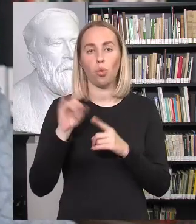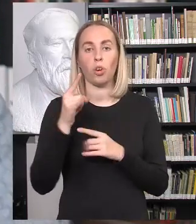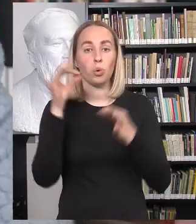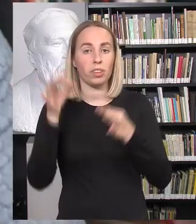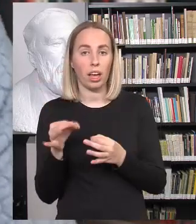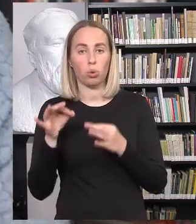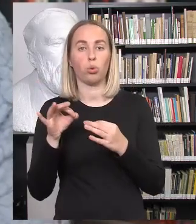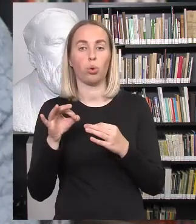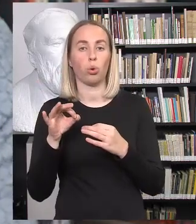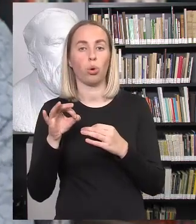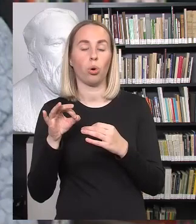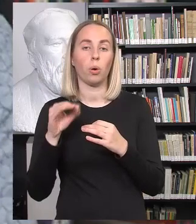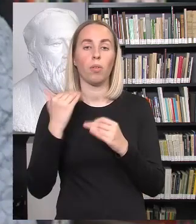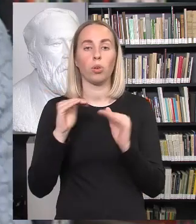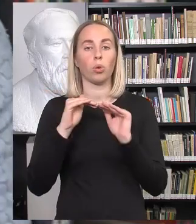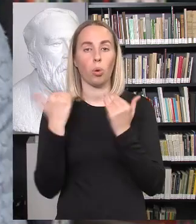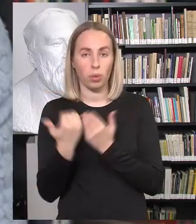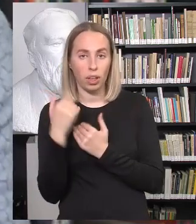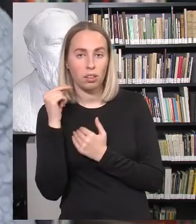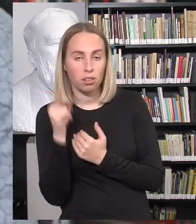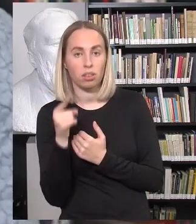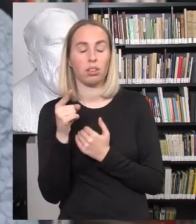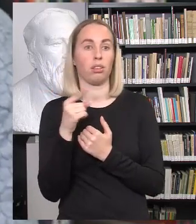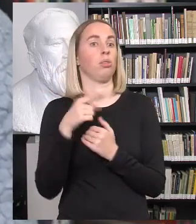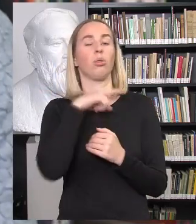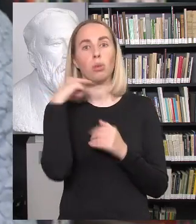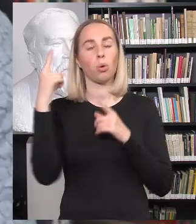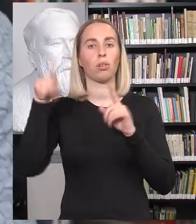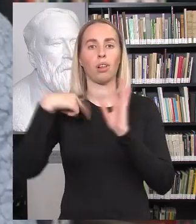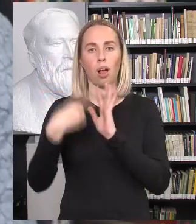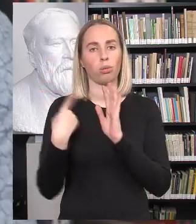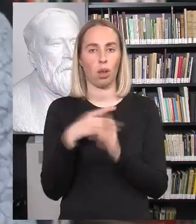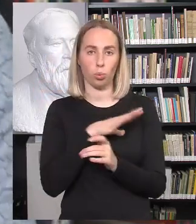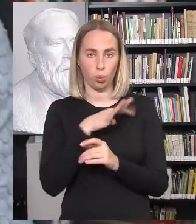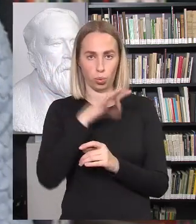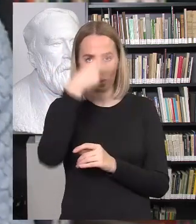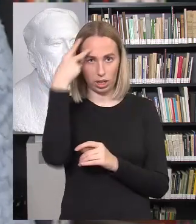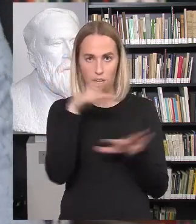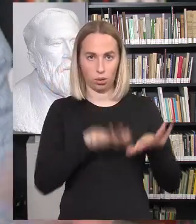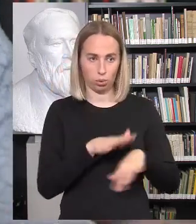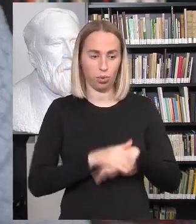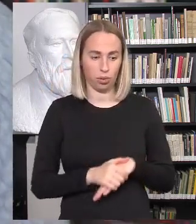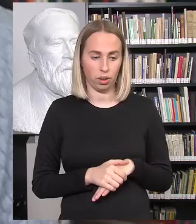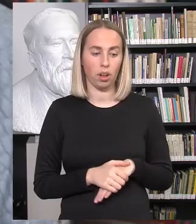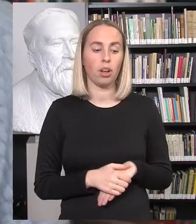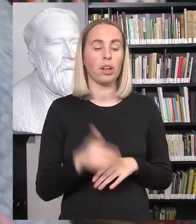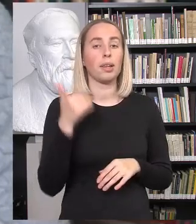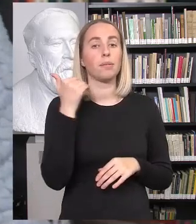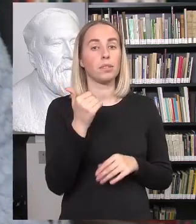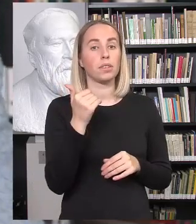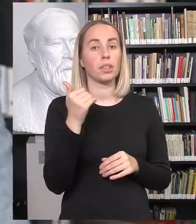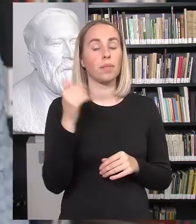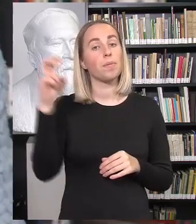tos sutartys, pavėl kurias Lietuva atsaskaito, ne vieną kartą Lietuvai čia Lietuos pačius klausimai. Ir tai nėra tik šitos vyriausybės ankstesnėse,